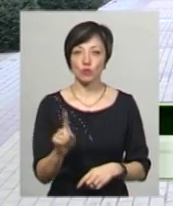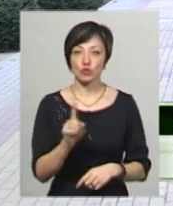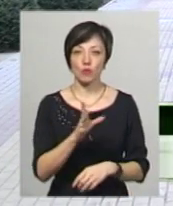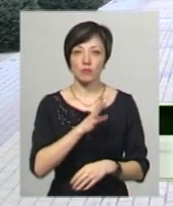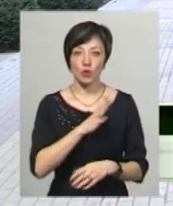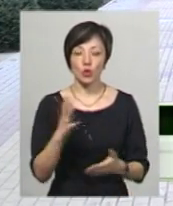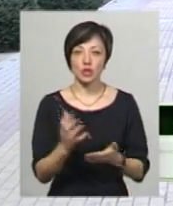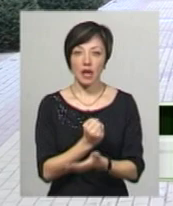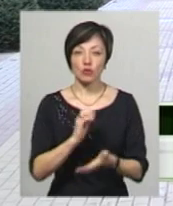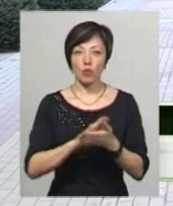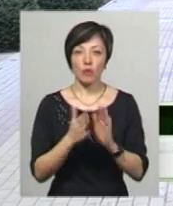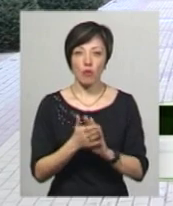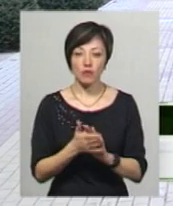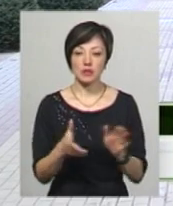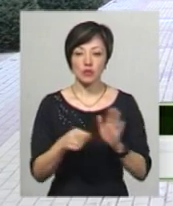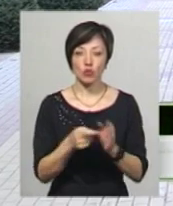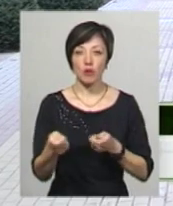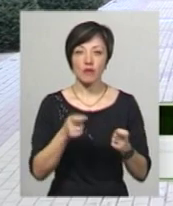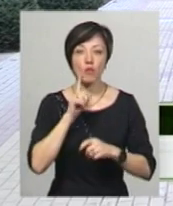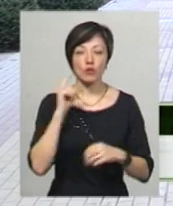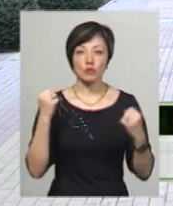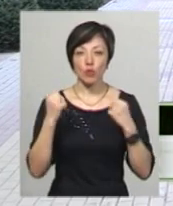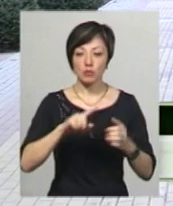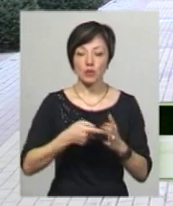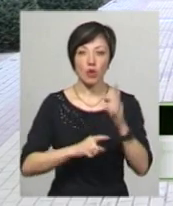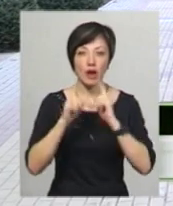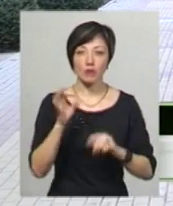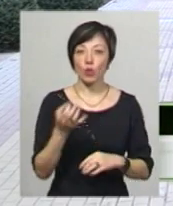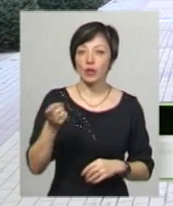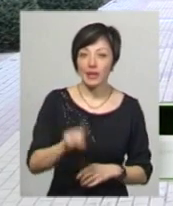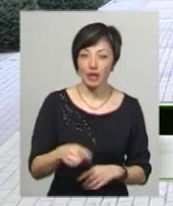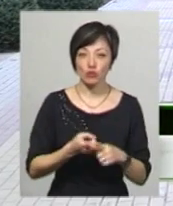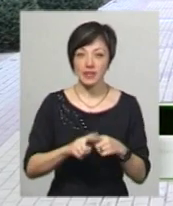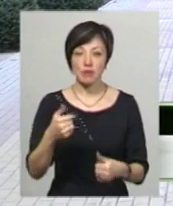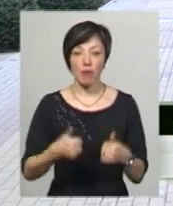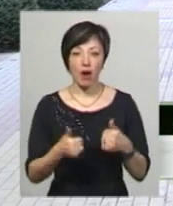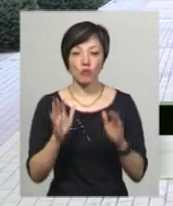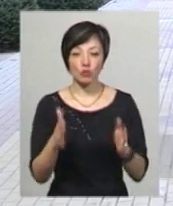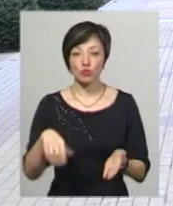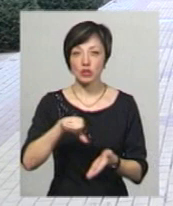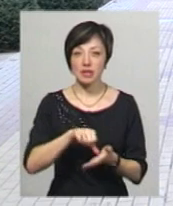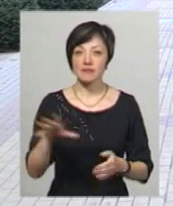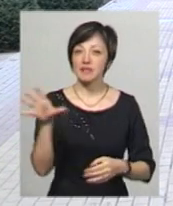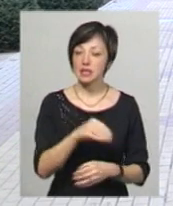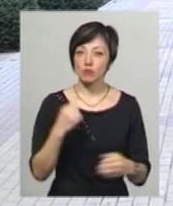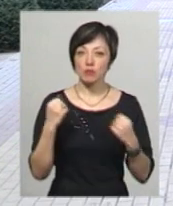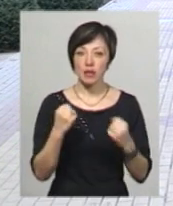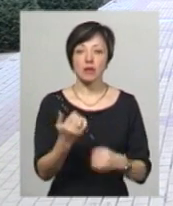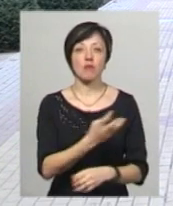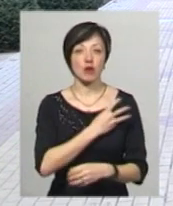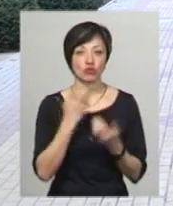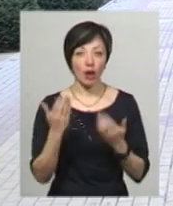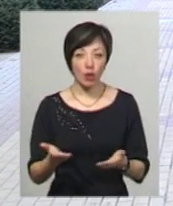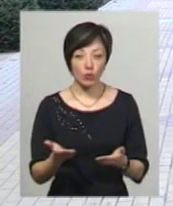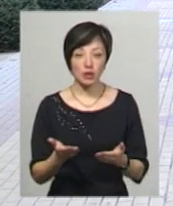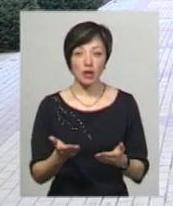було досягнення додумови з управлінням молоді спорту Хмельницької міської ради про те, що в цих змаганнях будуть приймати участь всі спортсмени, які вважають.